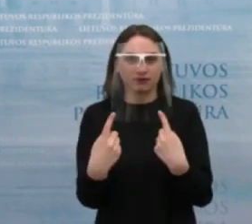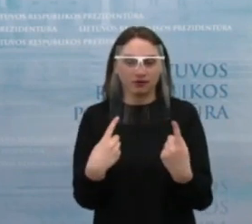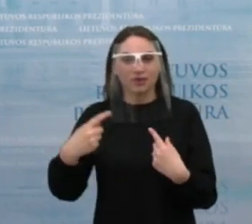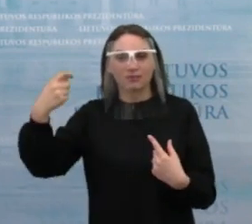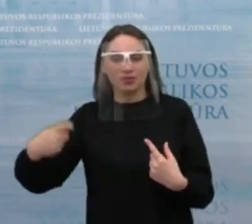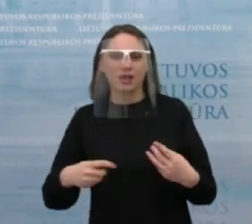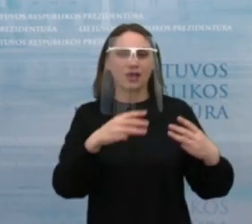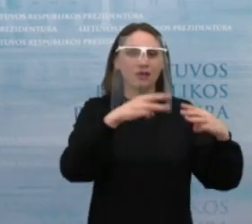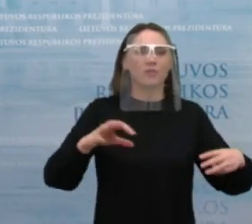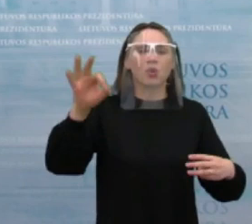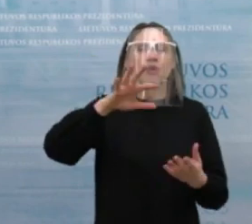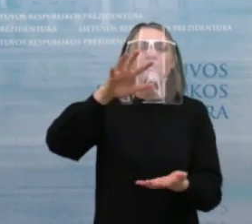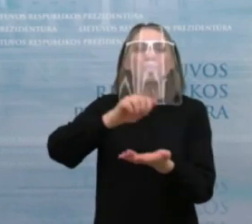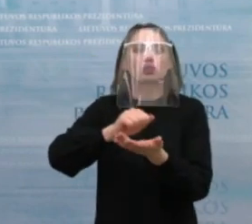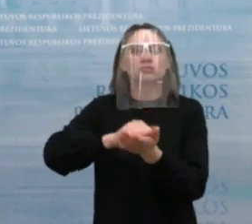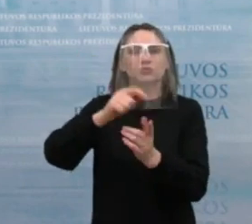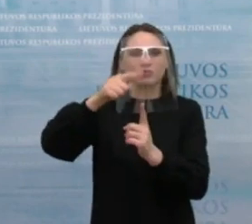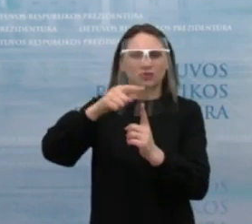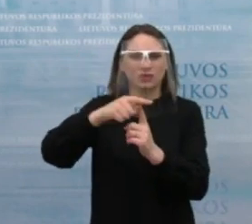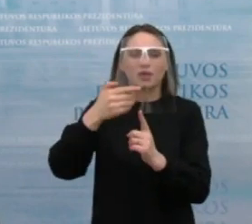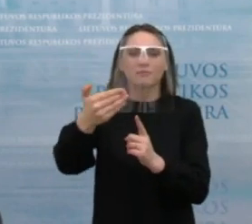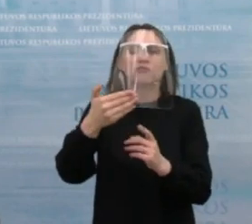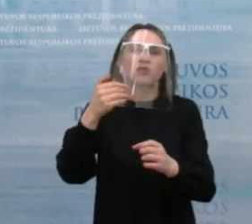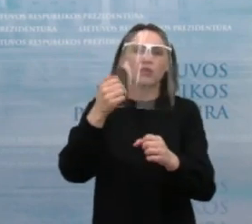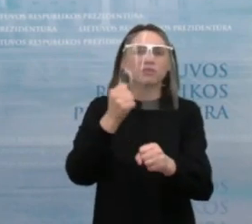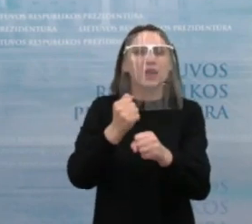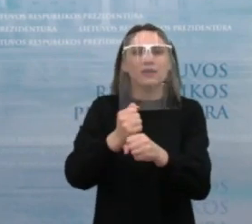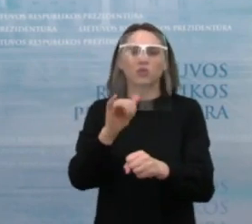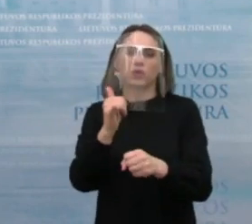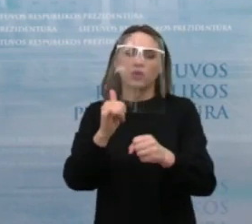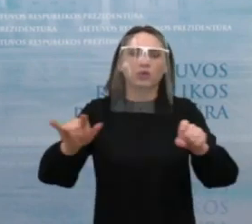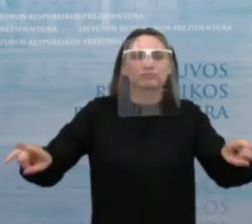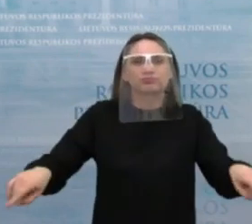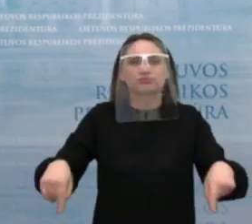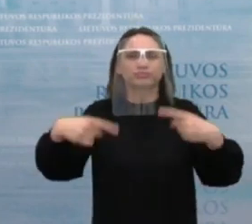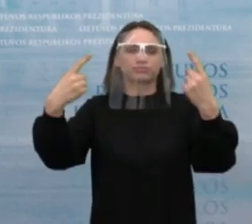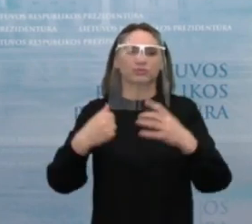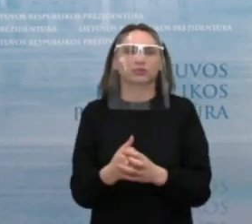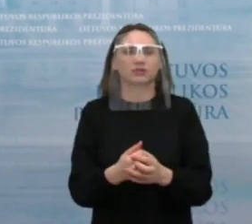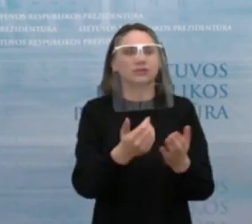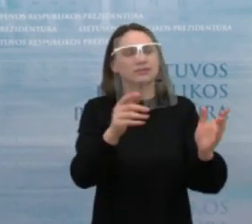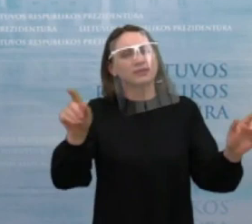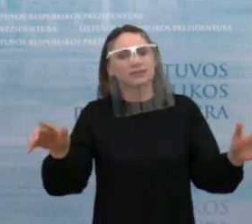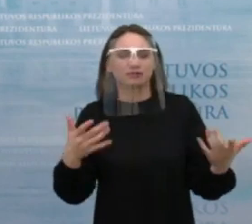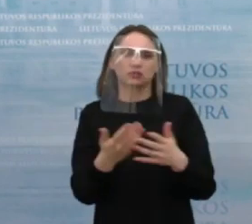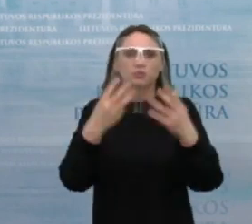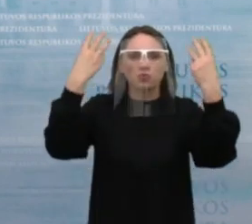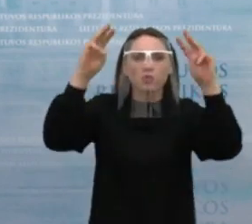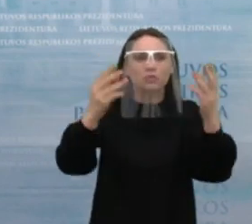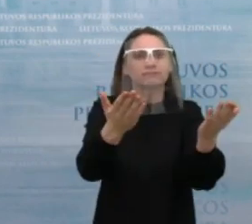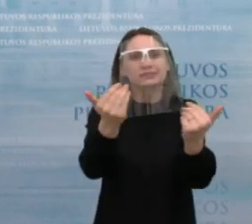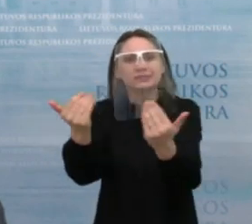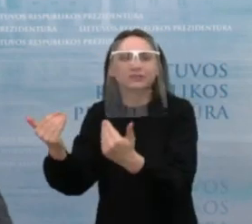užimtumo tarnybos veiklos kokybės gerinimas, įvairių aktyvių darbo rinkos priemonių aktyvesnis taikymas. Tai yra